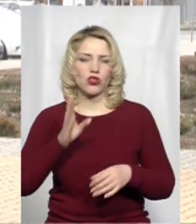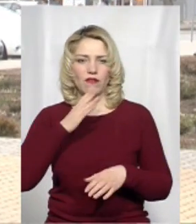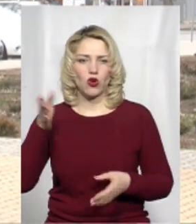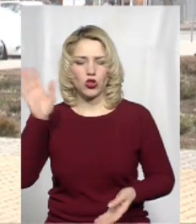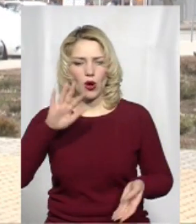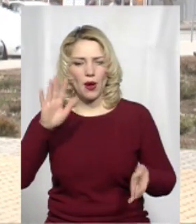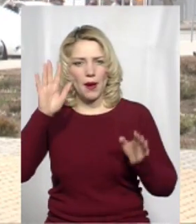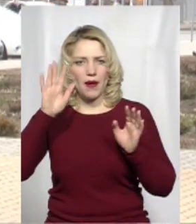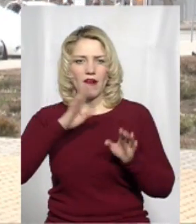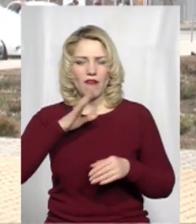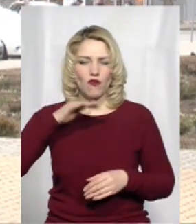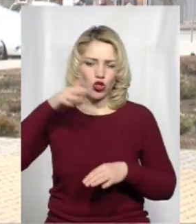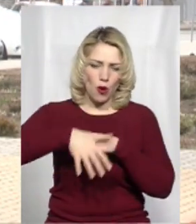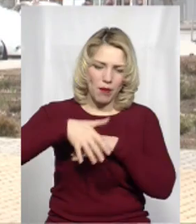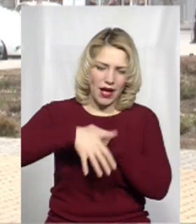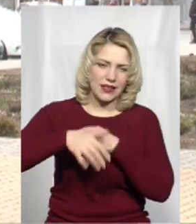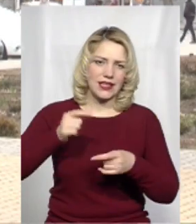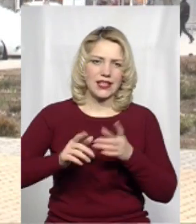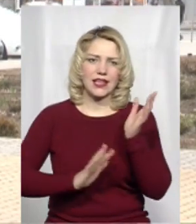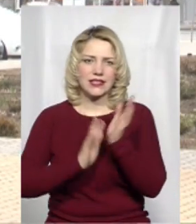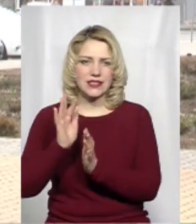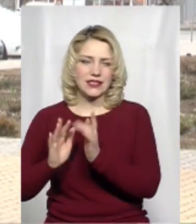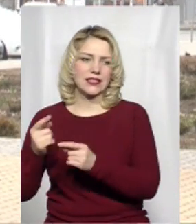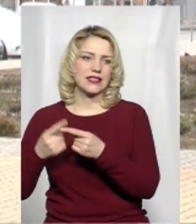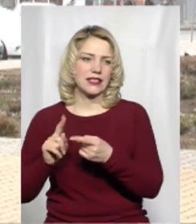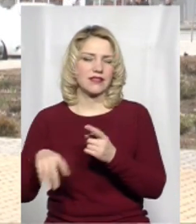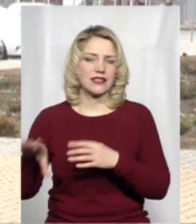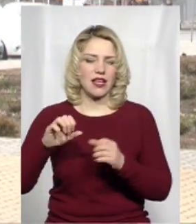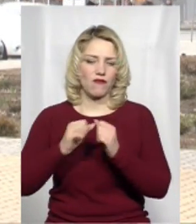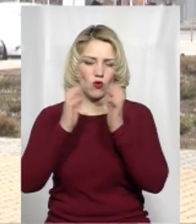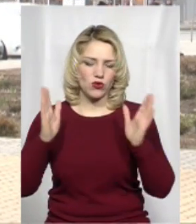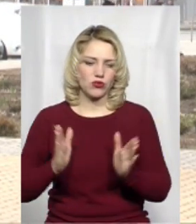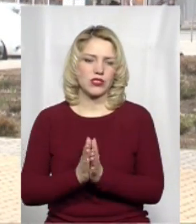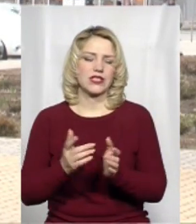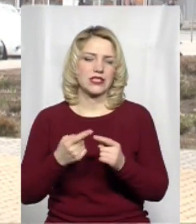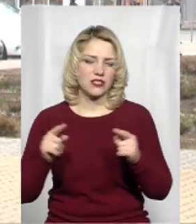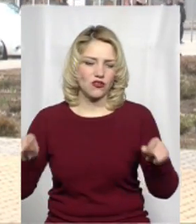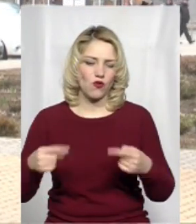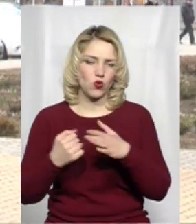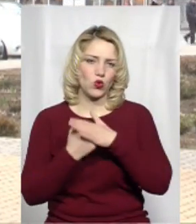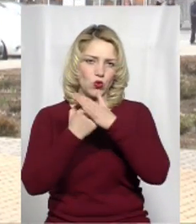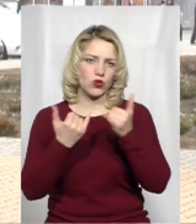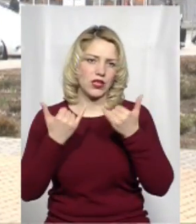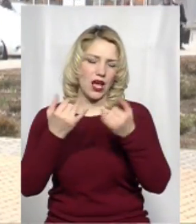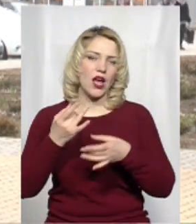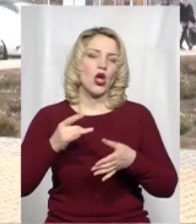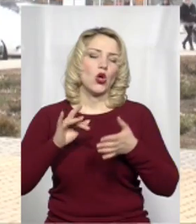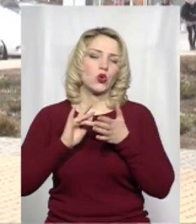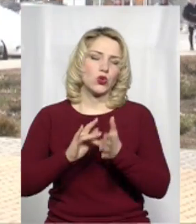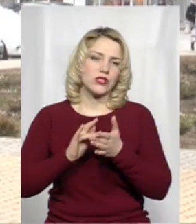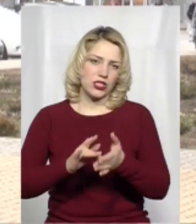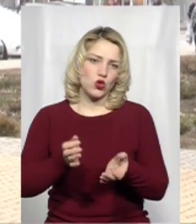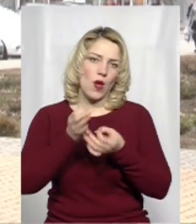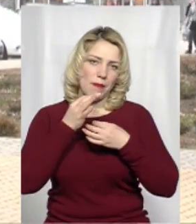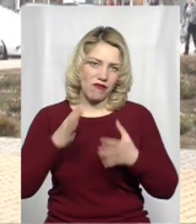ліси. Все це в комплексі є, ґрунт створює для туристичної привабливості. Більше того,